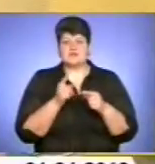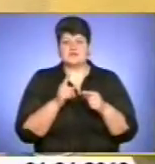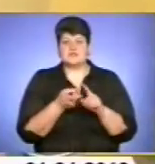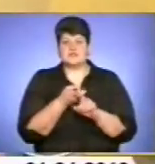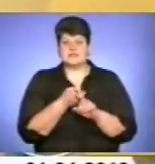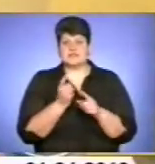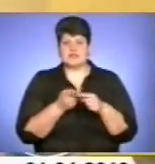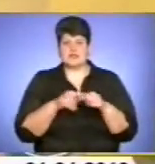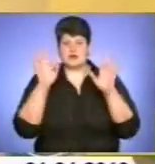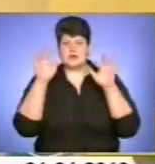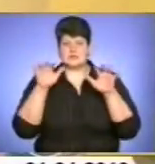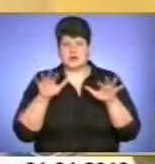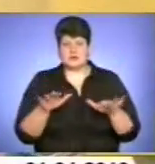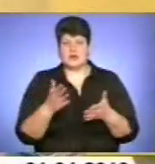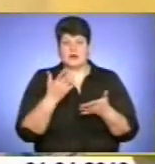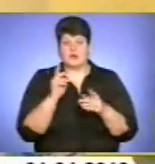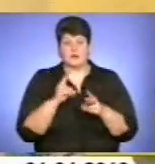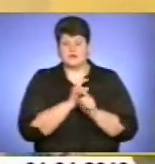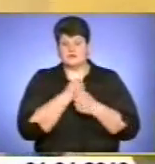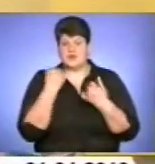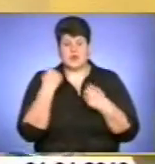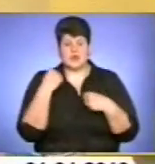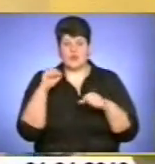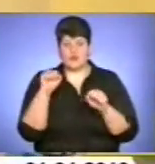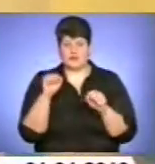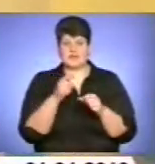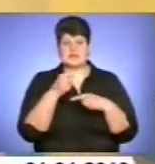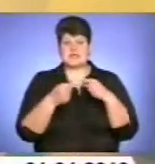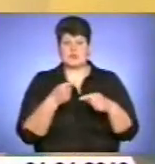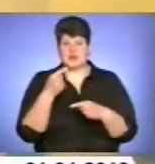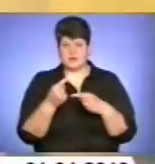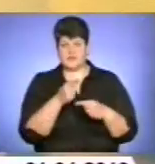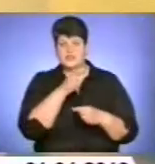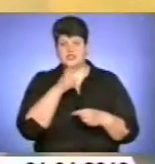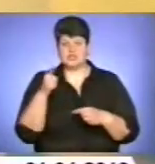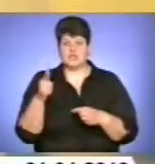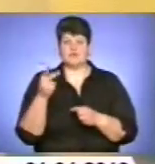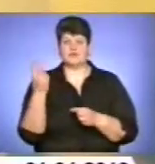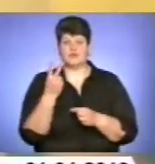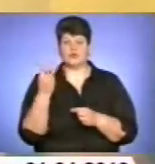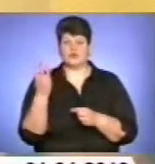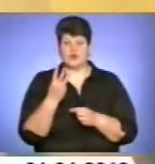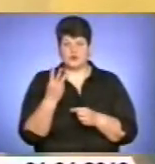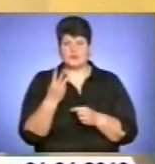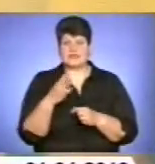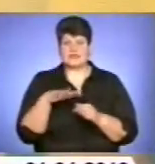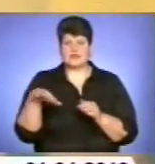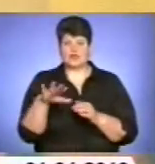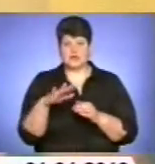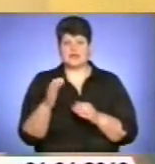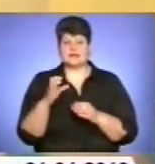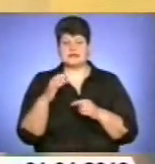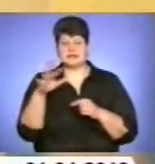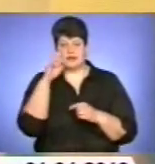є рекордними за століття, в течінні 2-3 дні на значительній території країни випало від